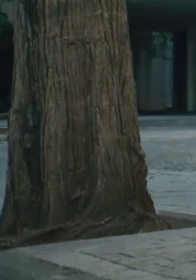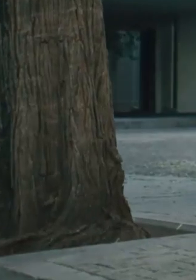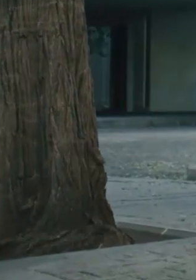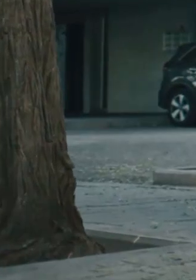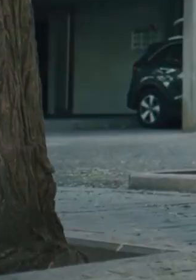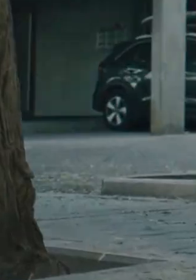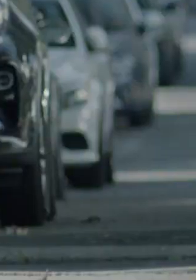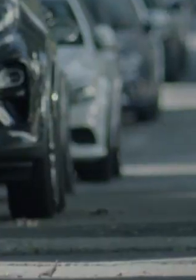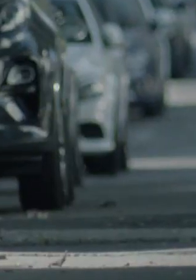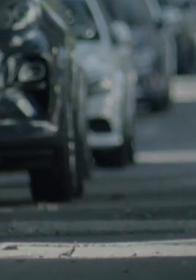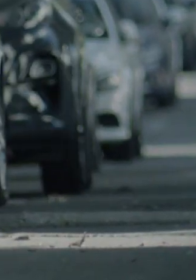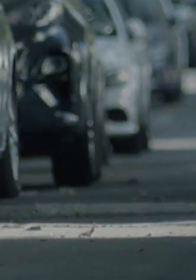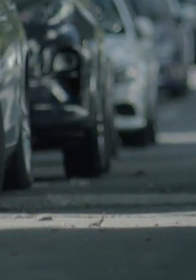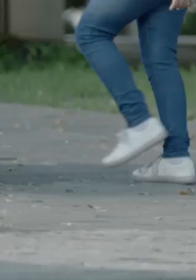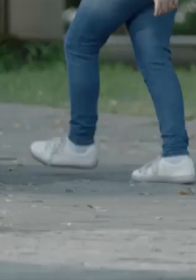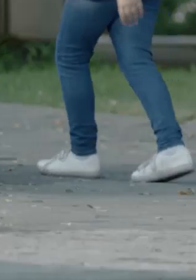אולי הילדה מימין?